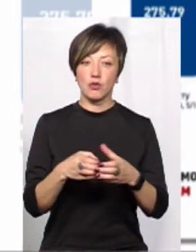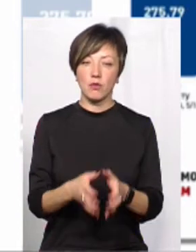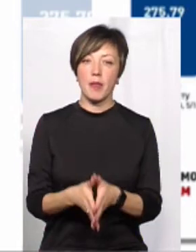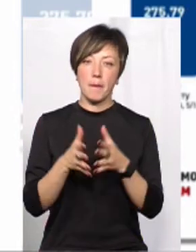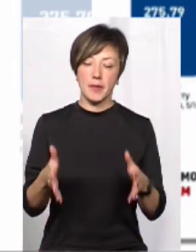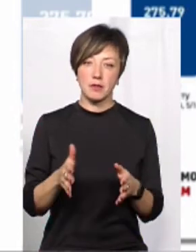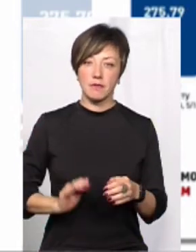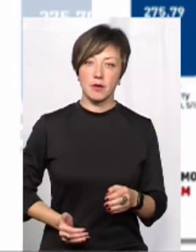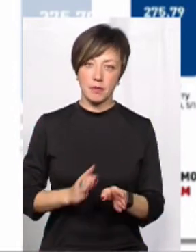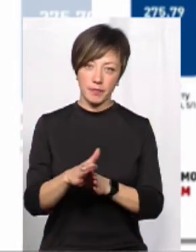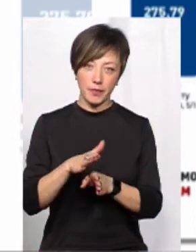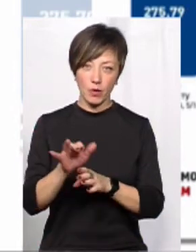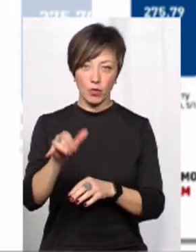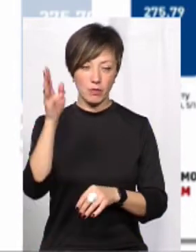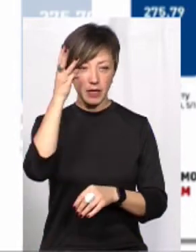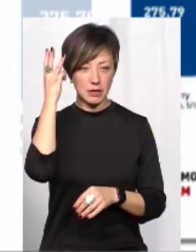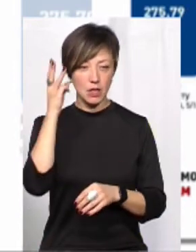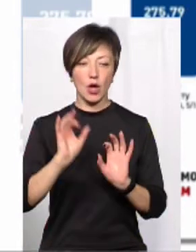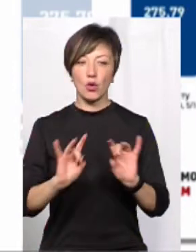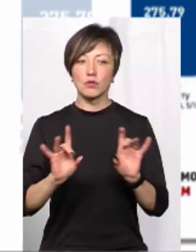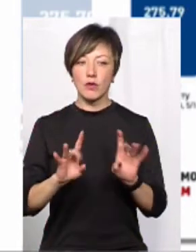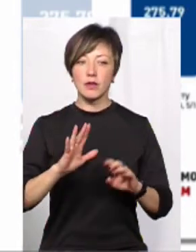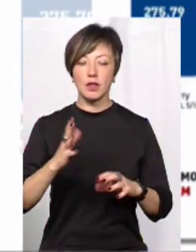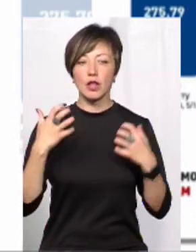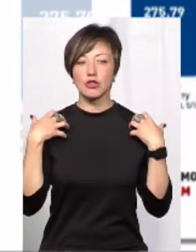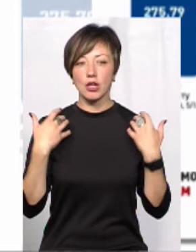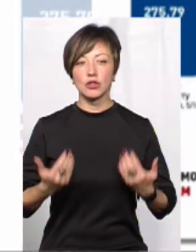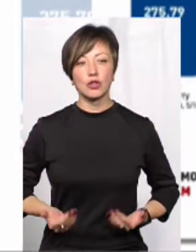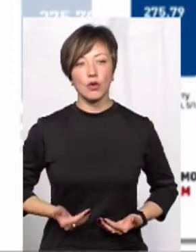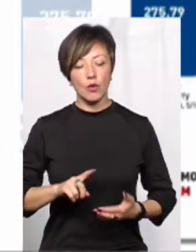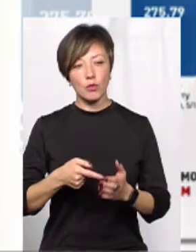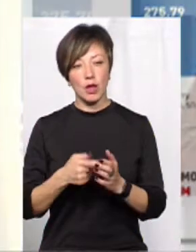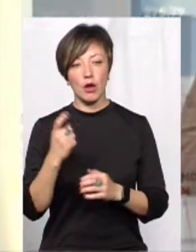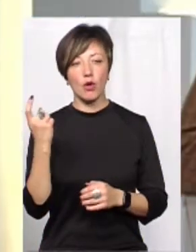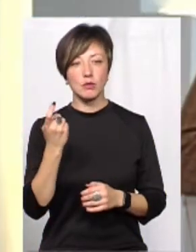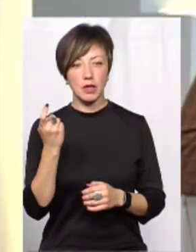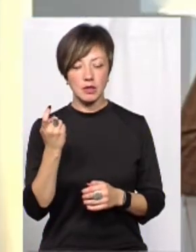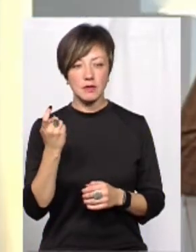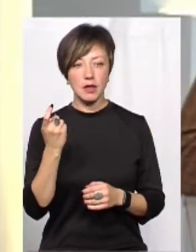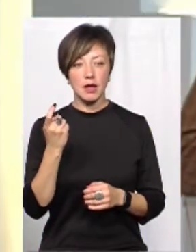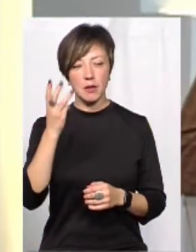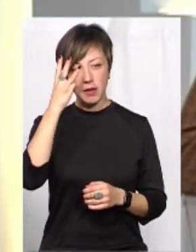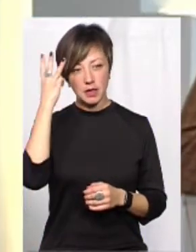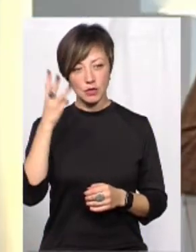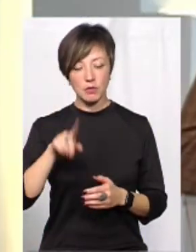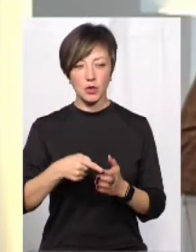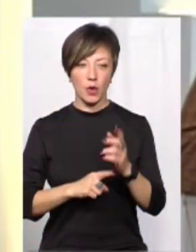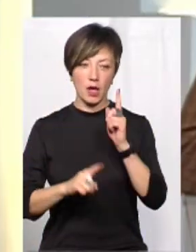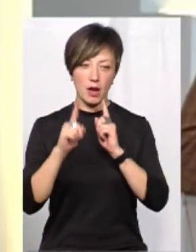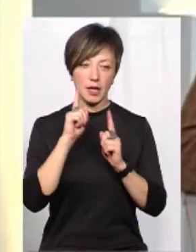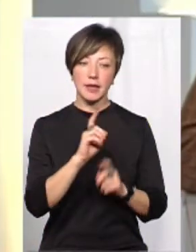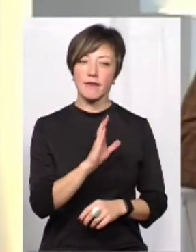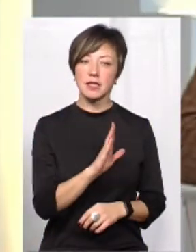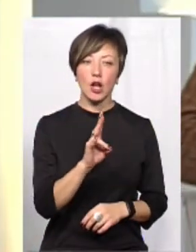найбільшим підрядником у Хмельницькому, розповів начальник житлово-комунального господарства Хмельницької міської